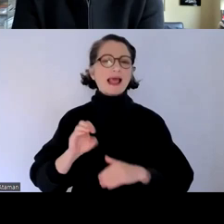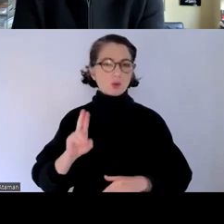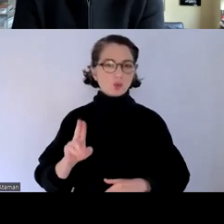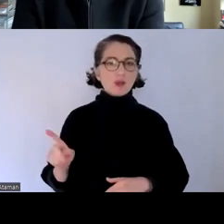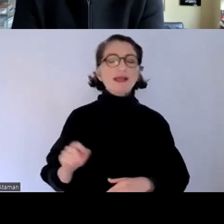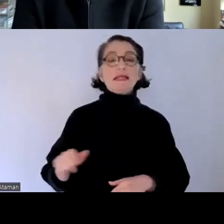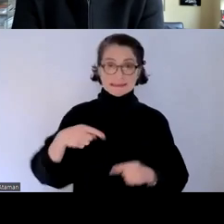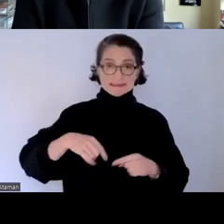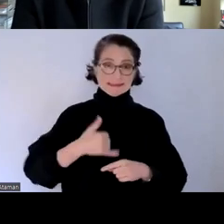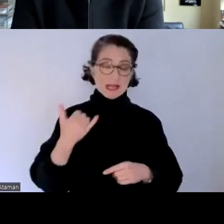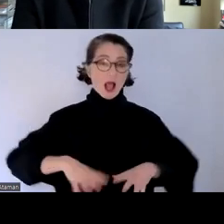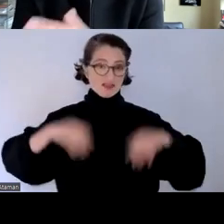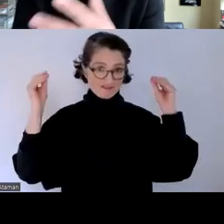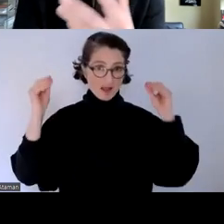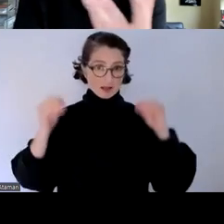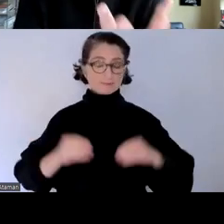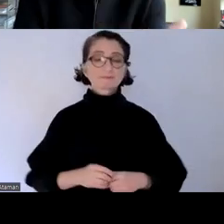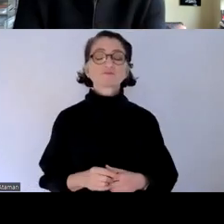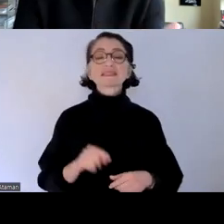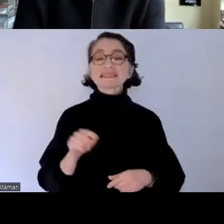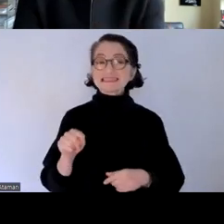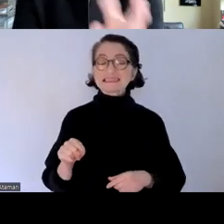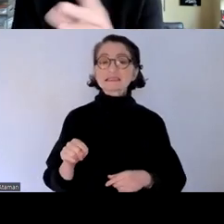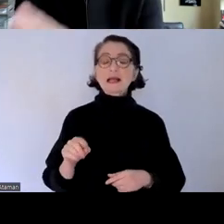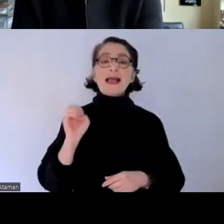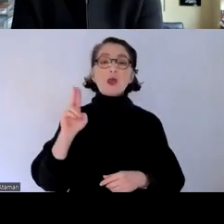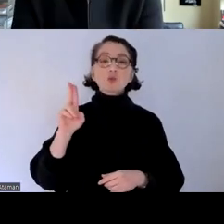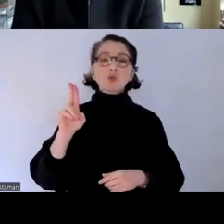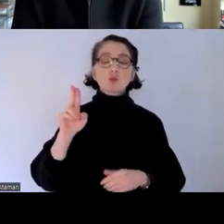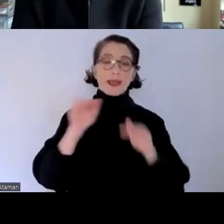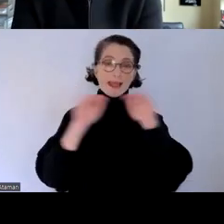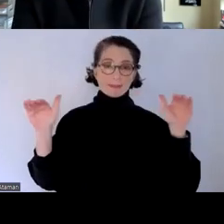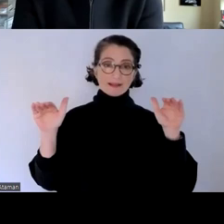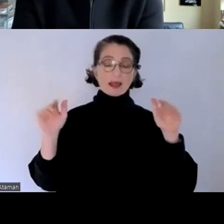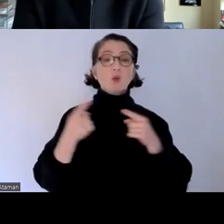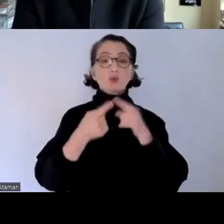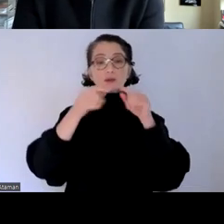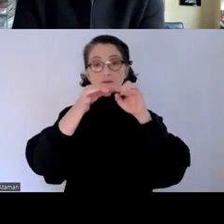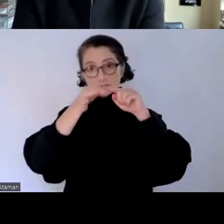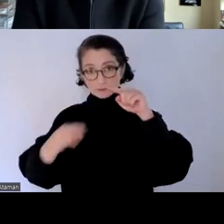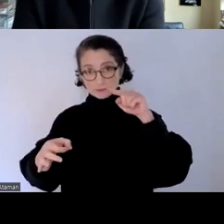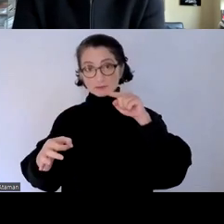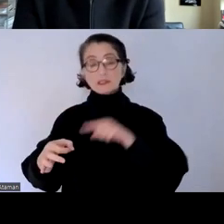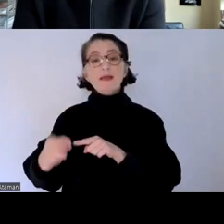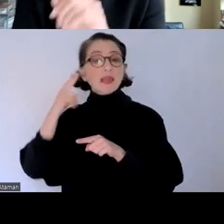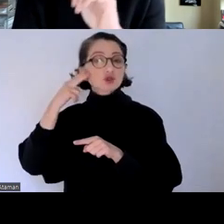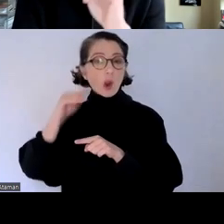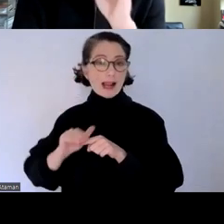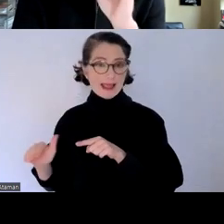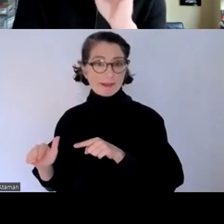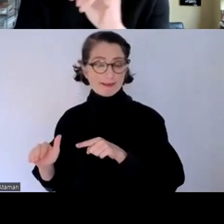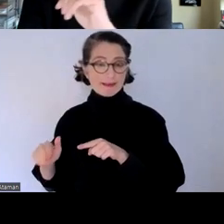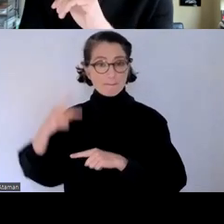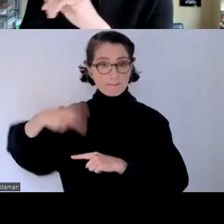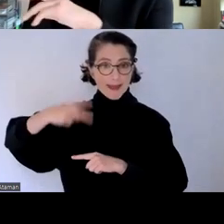gestartet ist sozusagen eins was auf europäischer ebene und auf nationaler ebene agiert auf europäischer